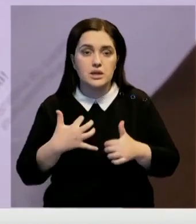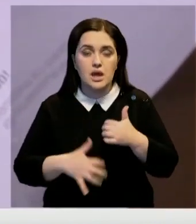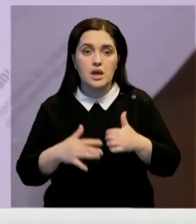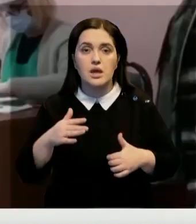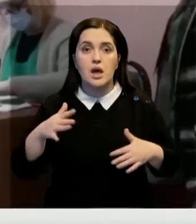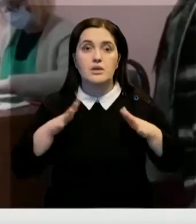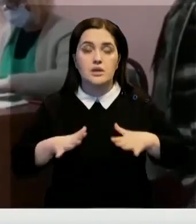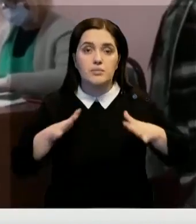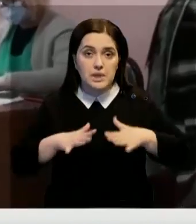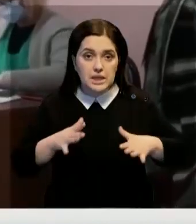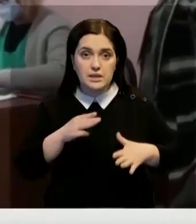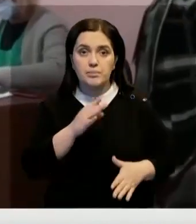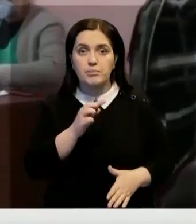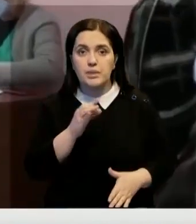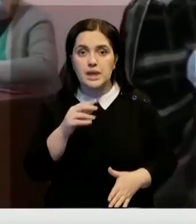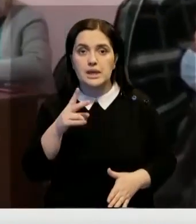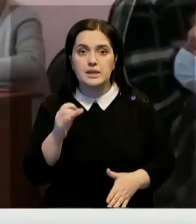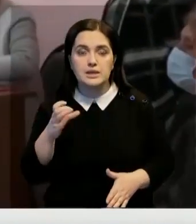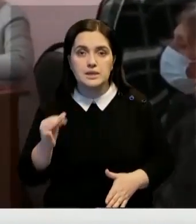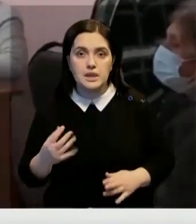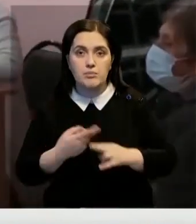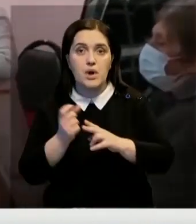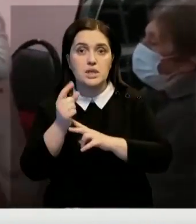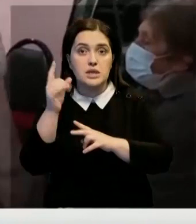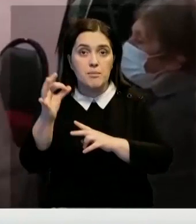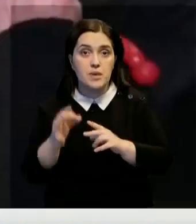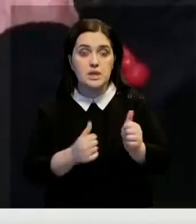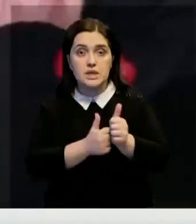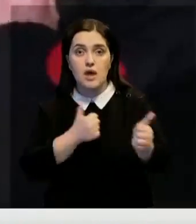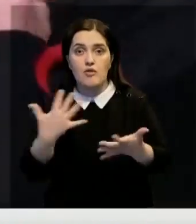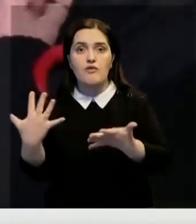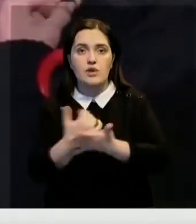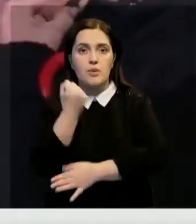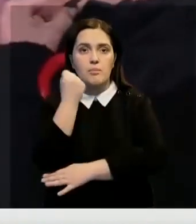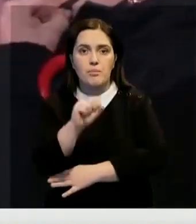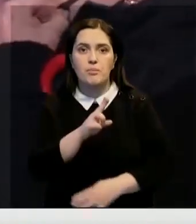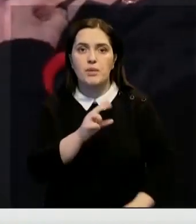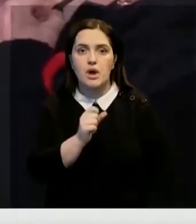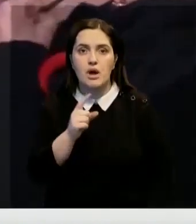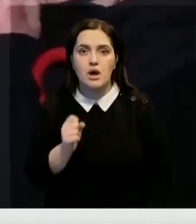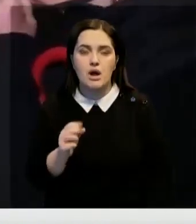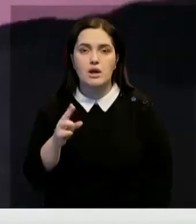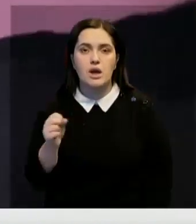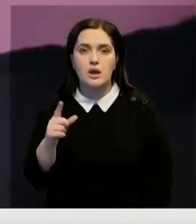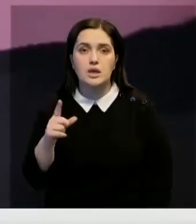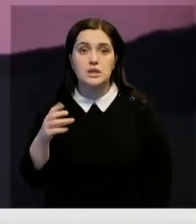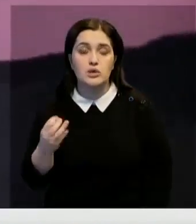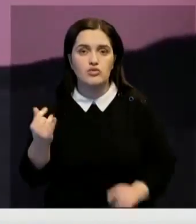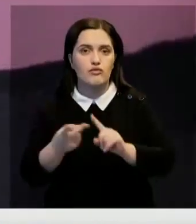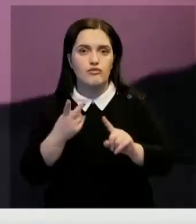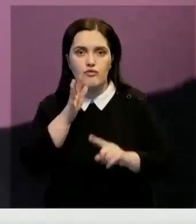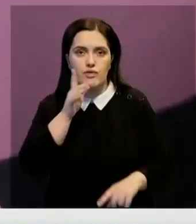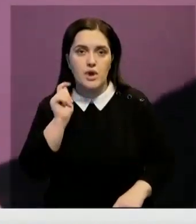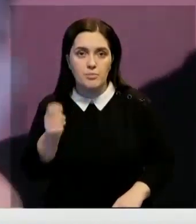порога. Так, в Тбилиси с разрывом в 11% вновь победил Каха Каладзе, перезбравшись на второй срок.